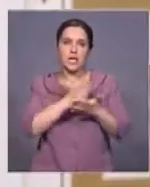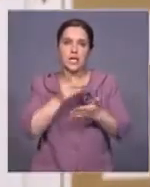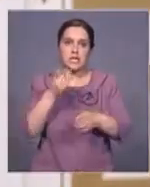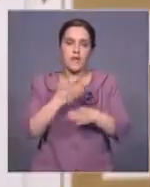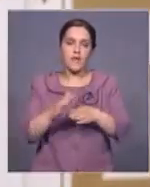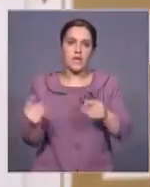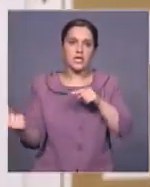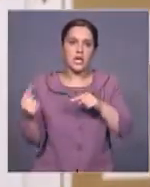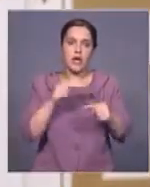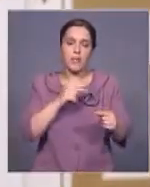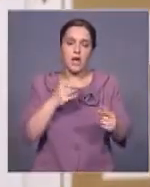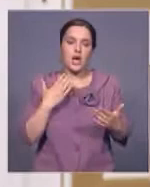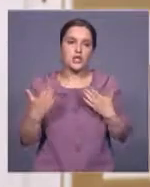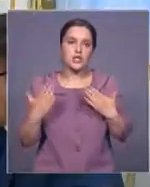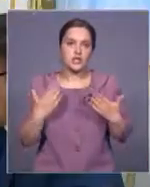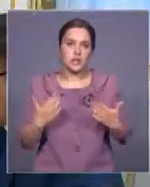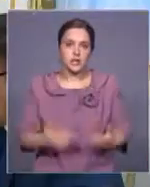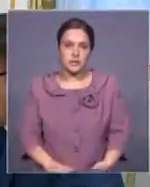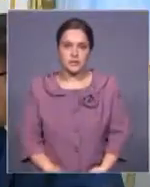сферах взаимоотношений.